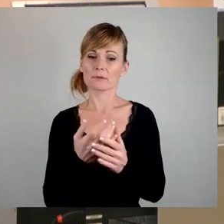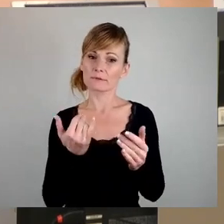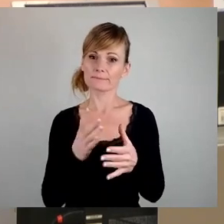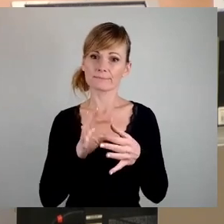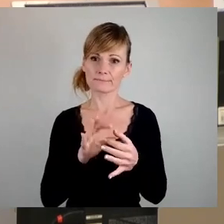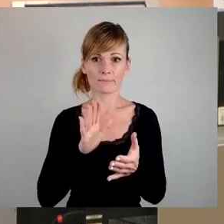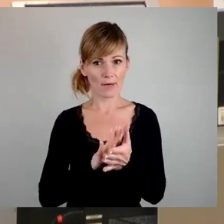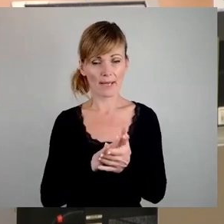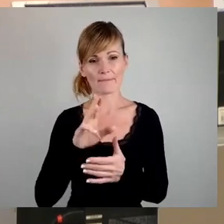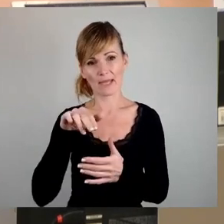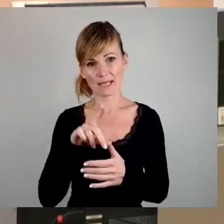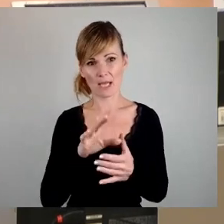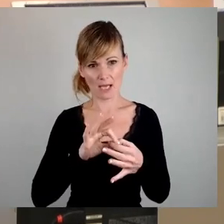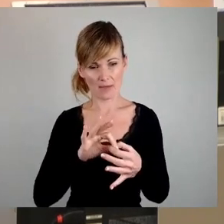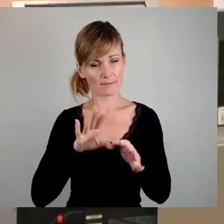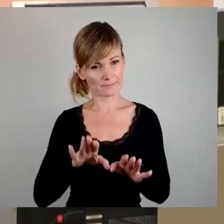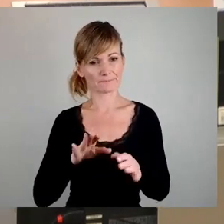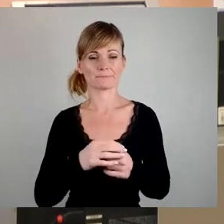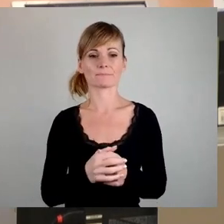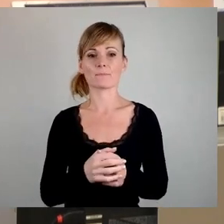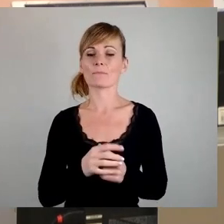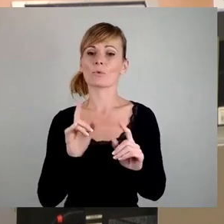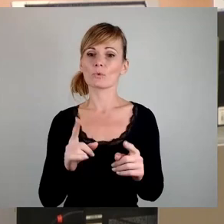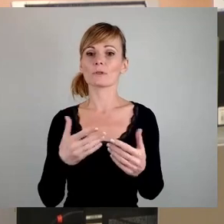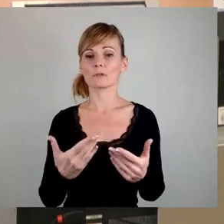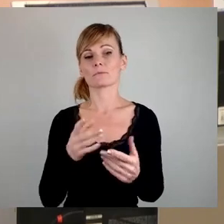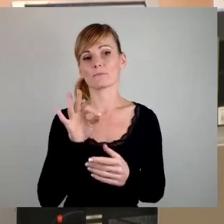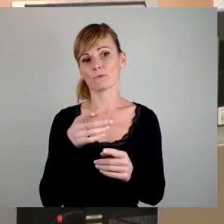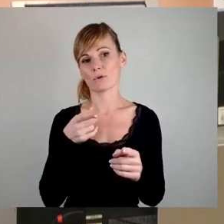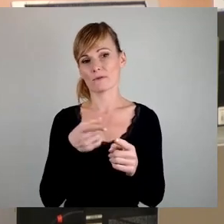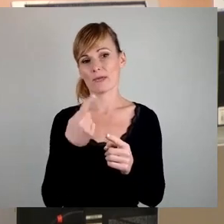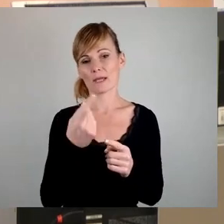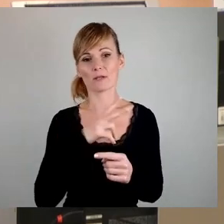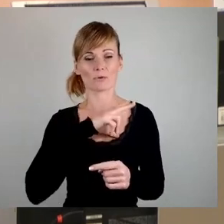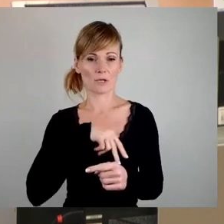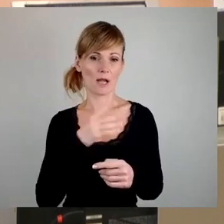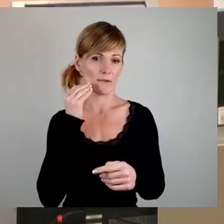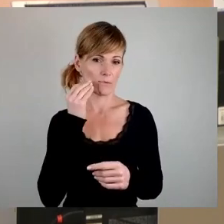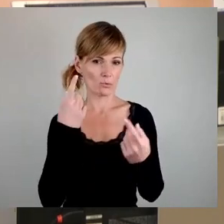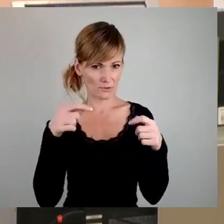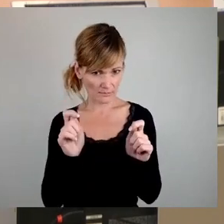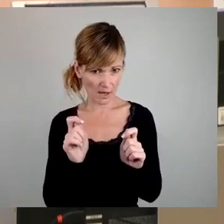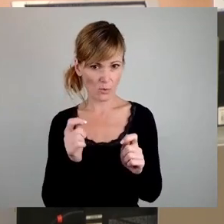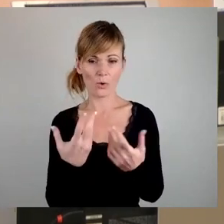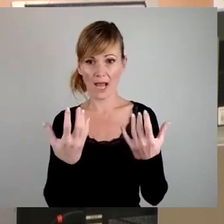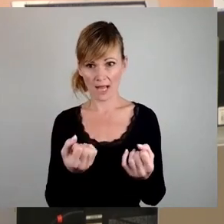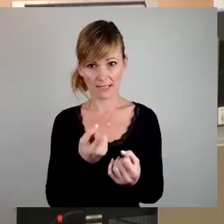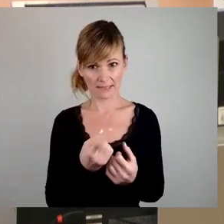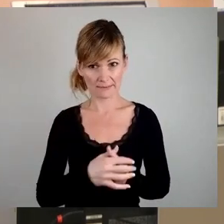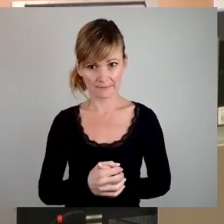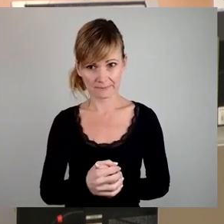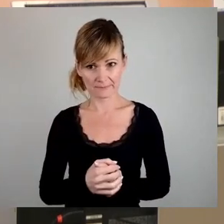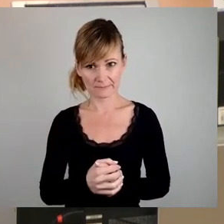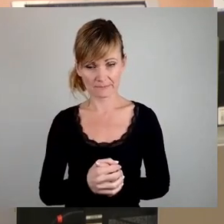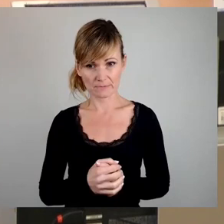WED verbleiben und zum Zweck des sozialen Wohnungsbaus erhalten bleiben. Denn, Herr